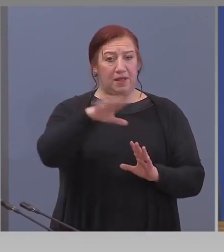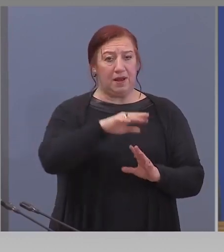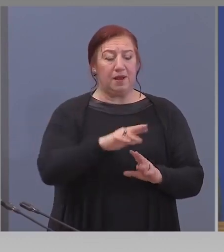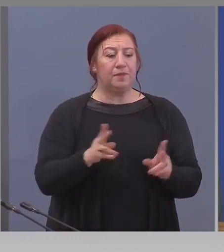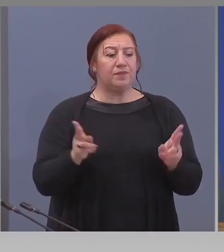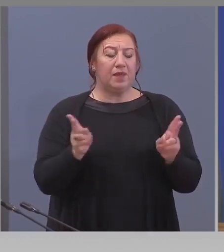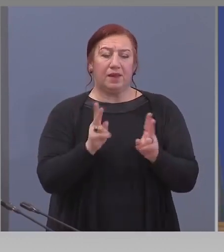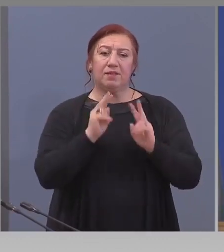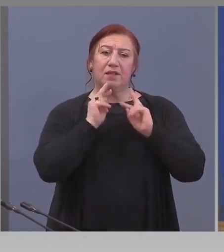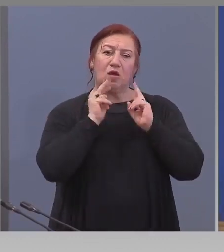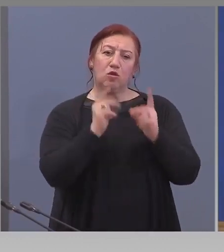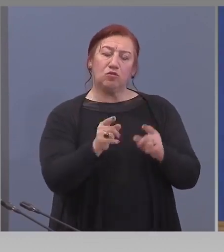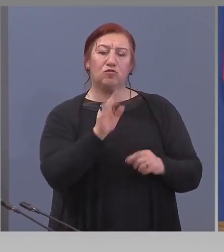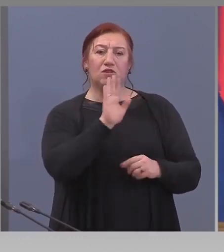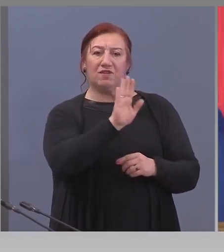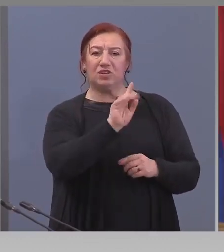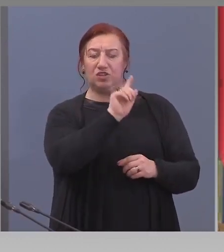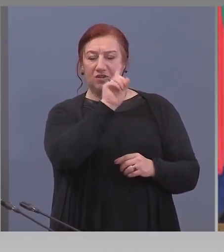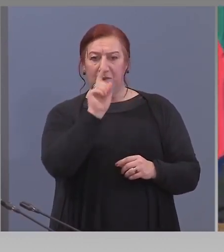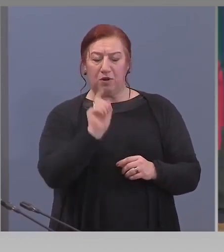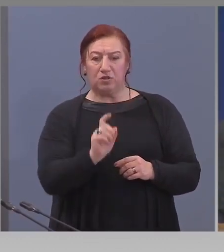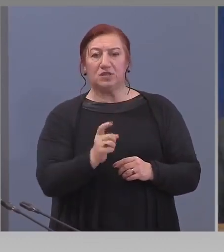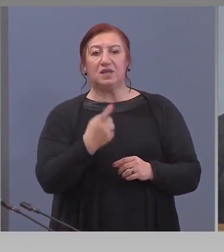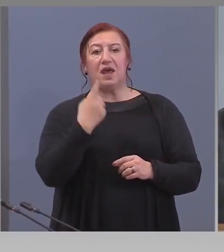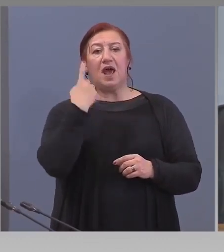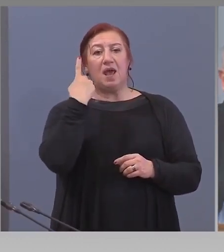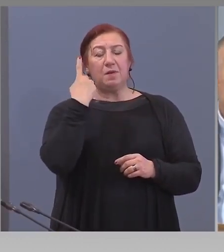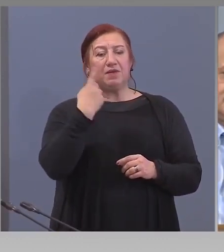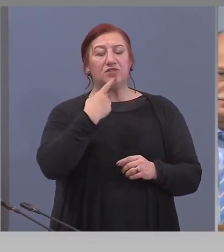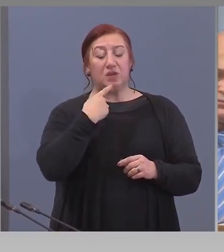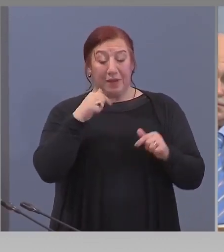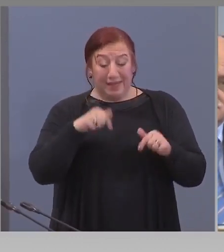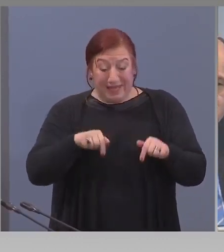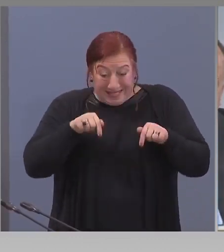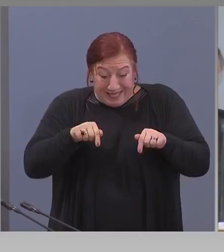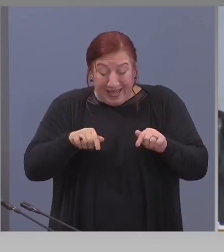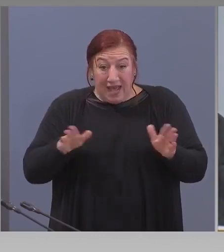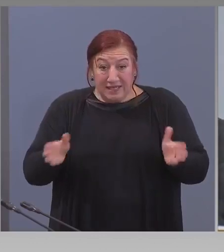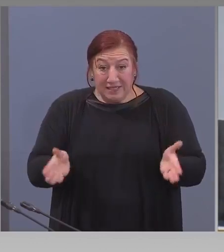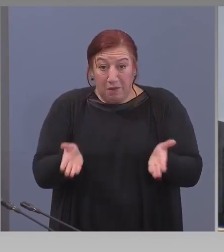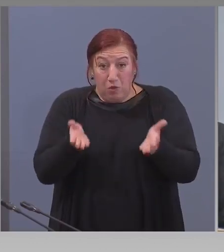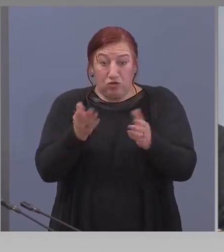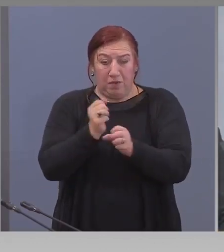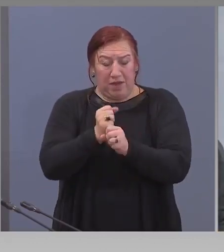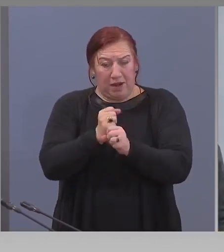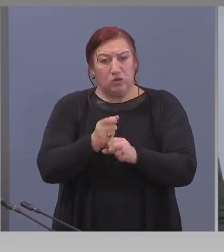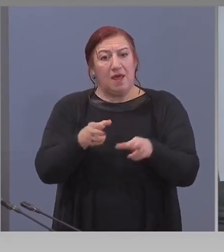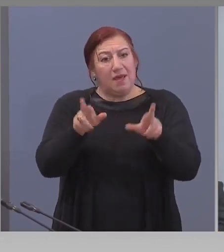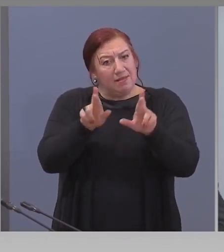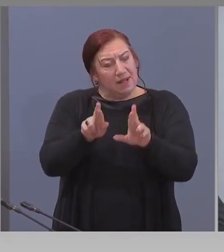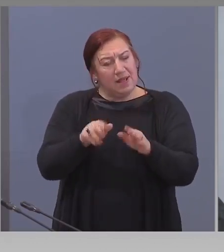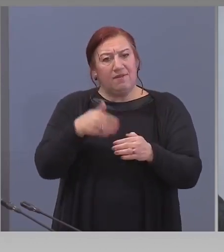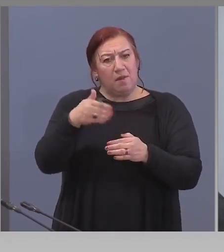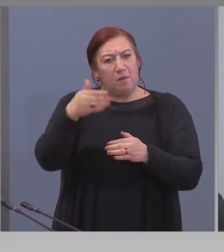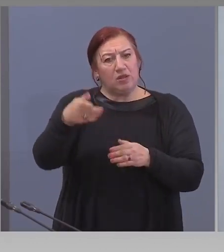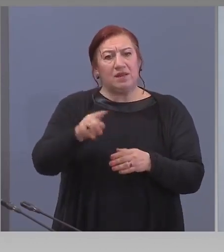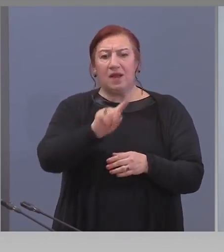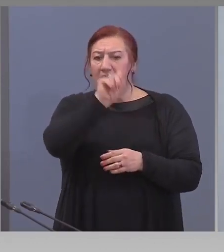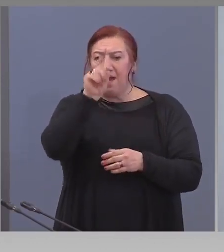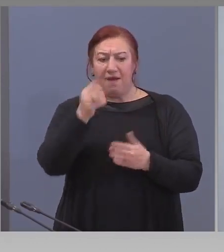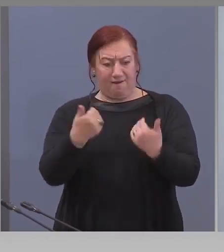Отговор на вашия въпрос. Първо искам да кажа, че ние те първо започваме работа и надявам се по-нататък въпросите да нарастват